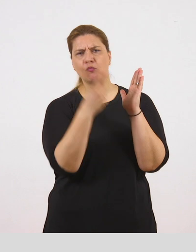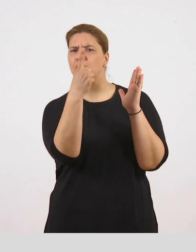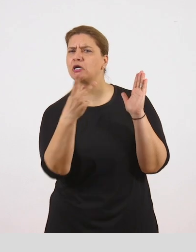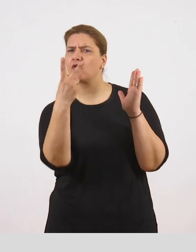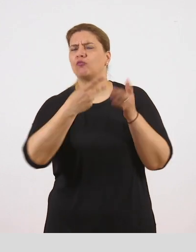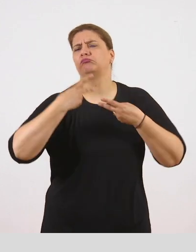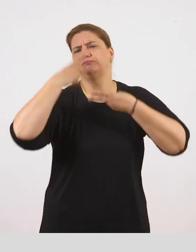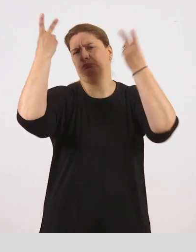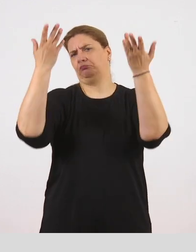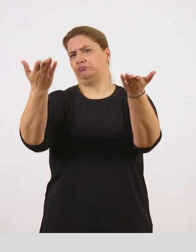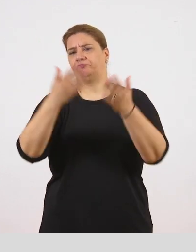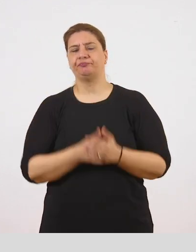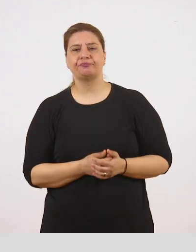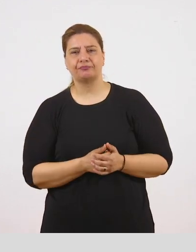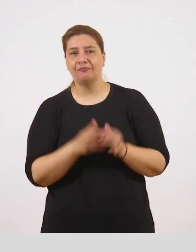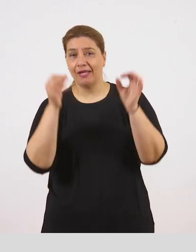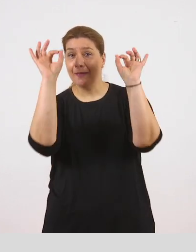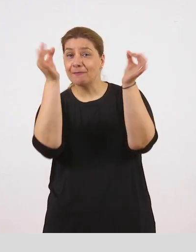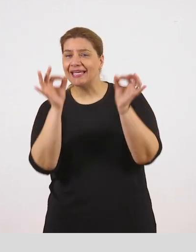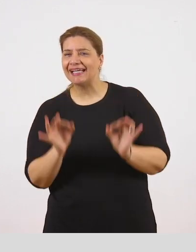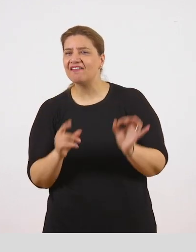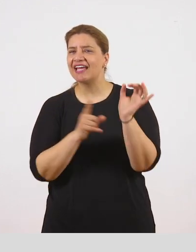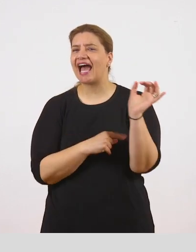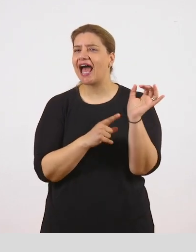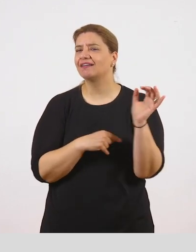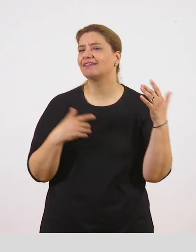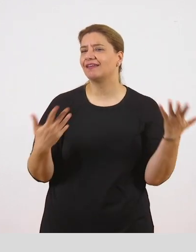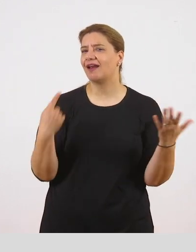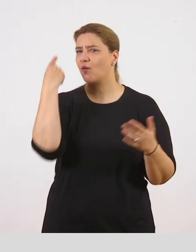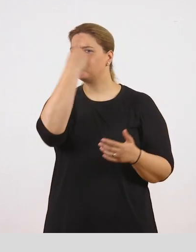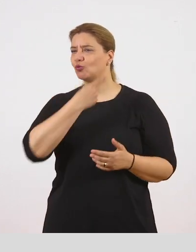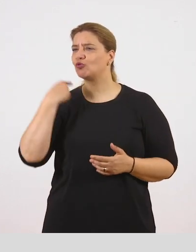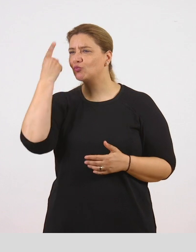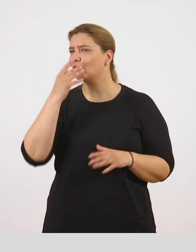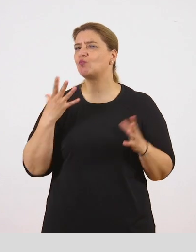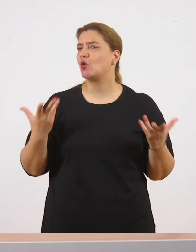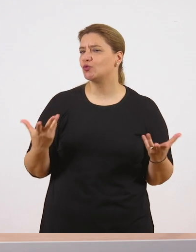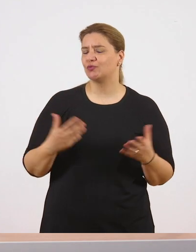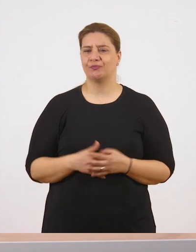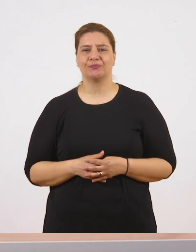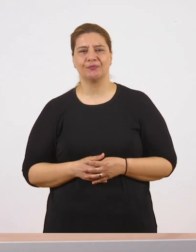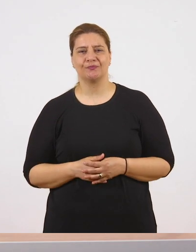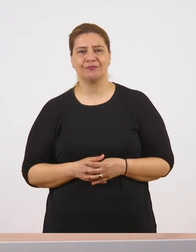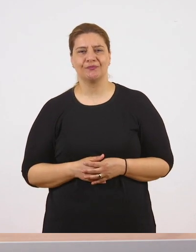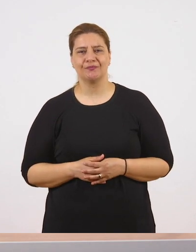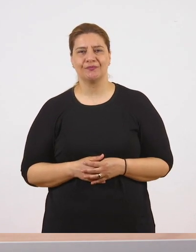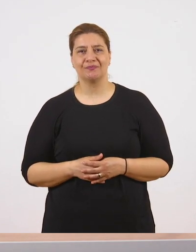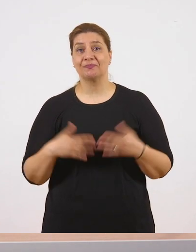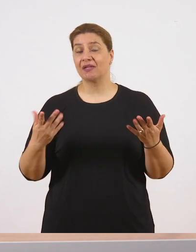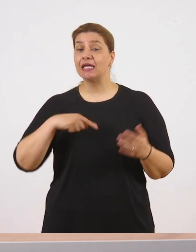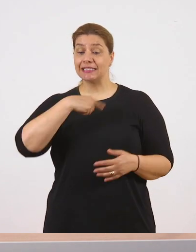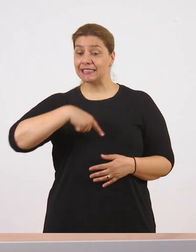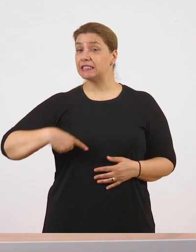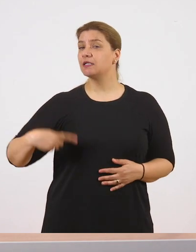θέλουμε εμείς όπου να περιγράφουμε τον χαρακτήρα και την προσωπικότητά του. Έτσι, τη